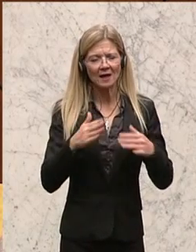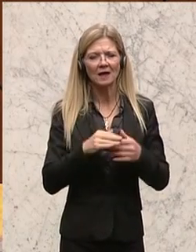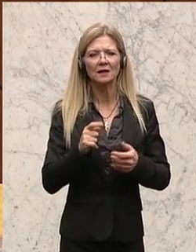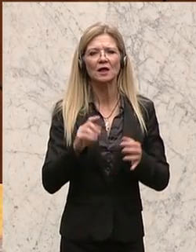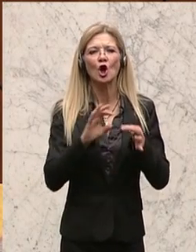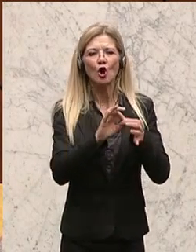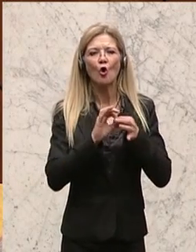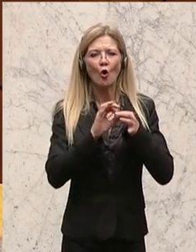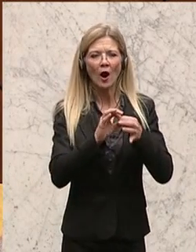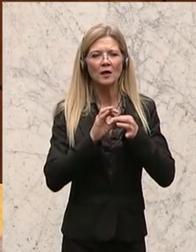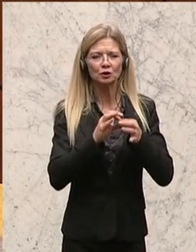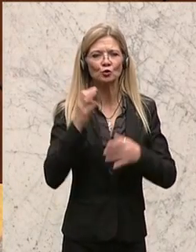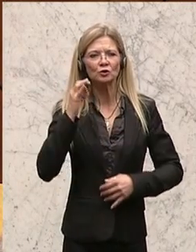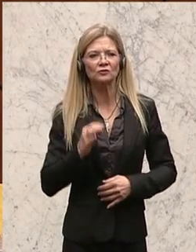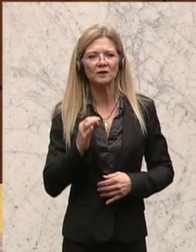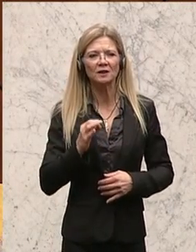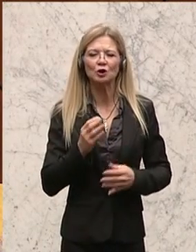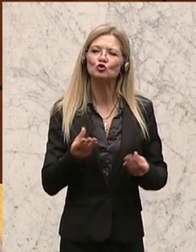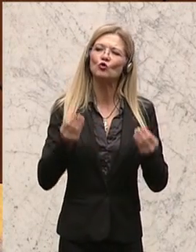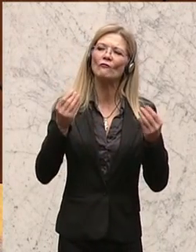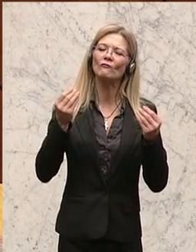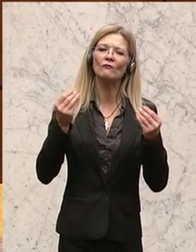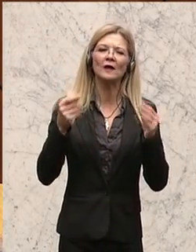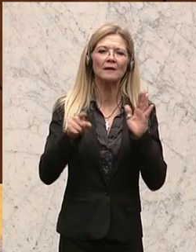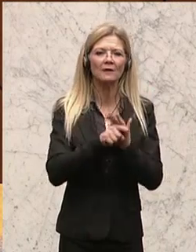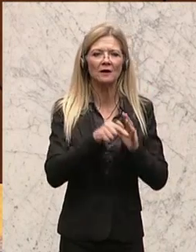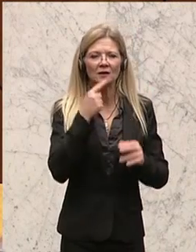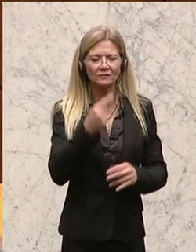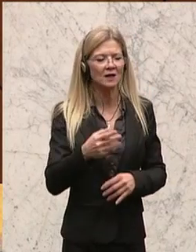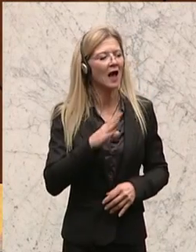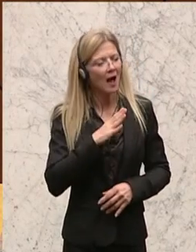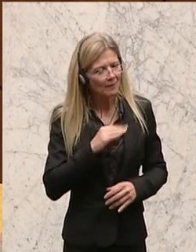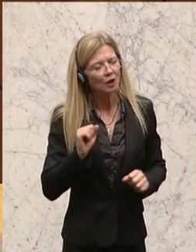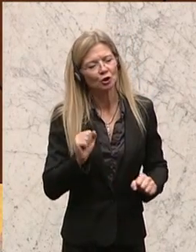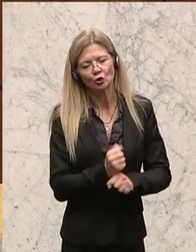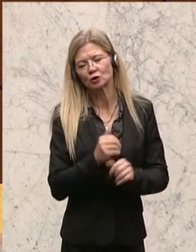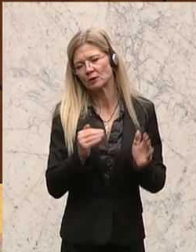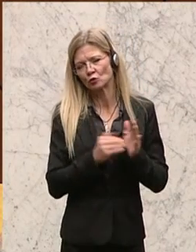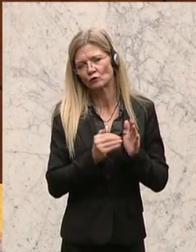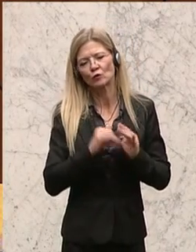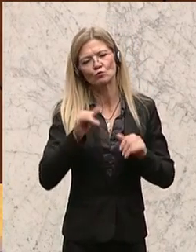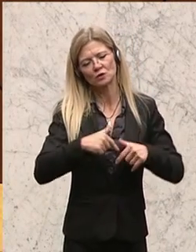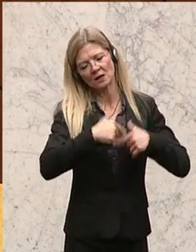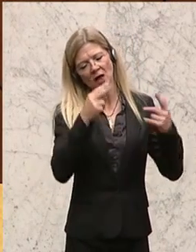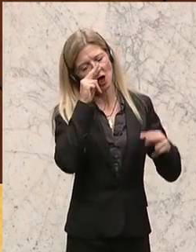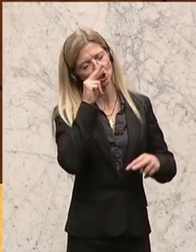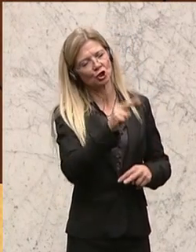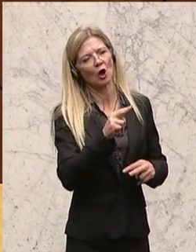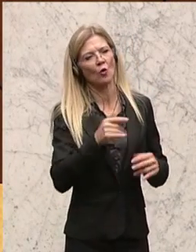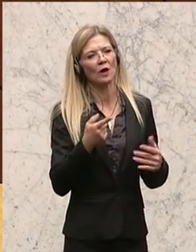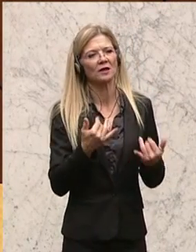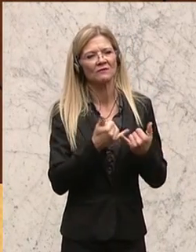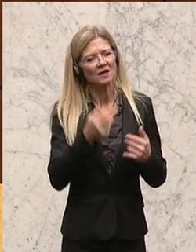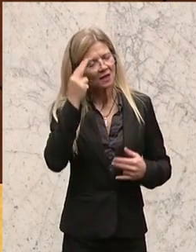aber ich glaube, ist schon notwendig, einen klaren Blick auf gewisse Kennzahlen im Sozialbereich zu